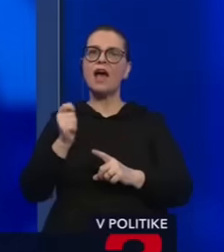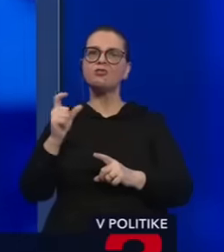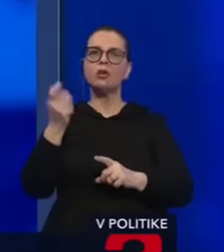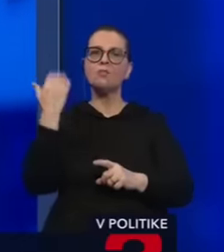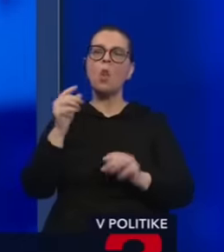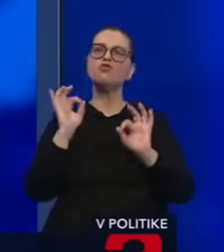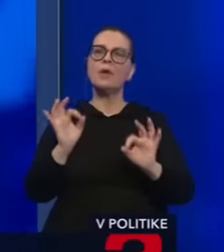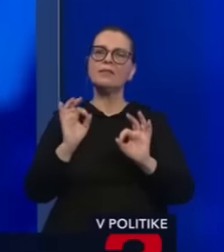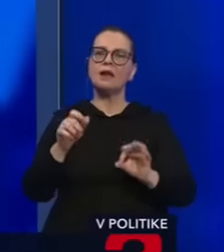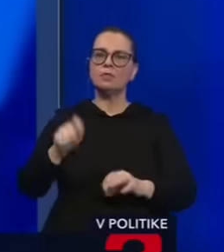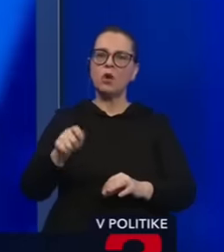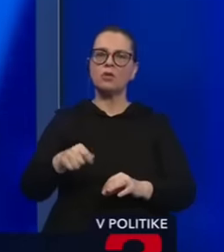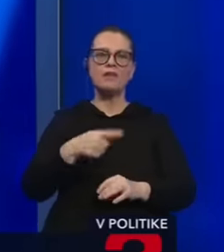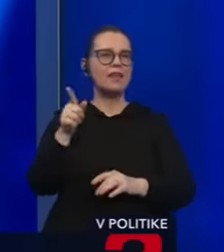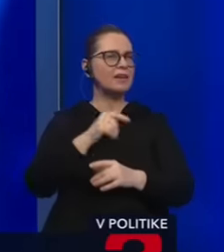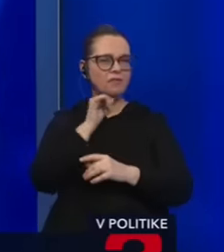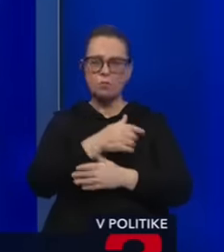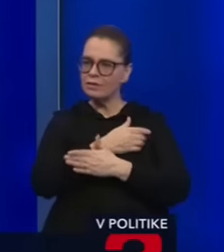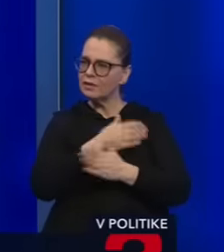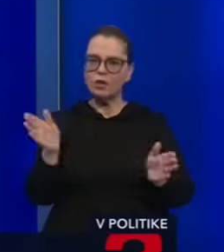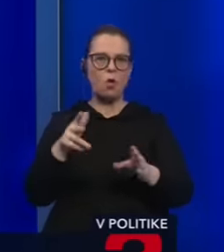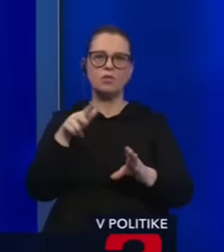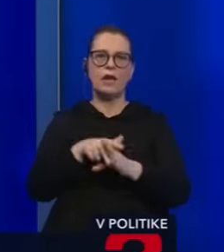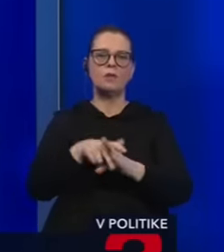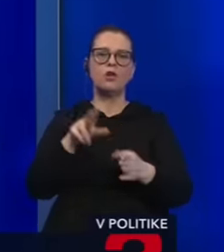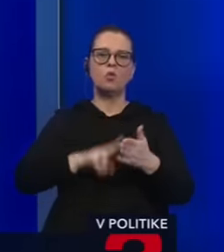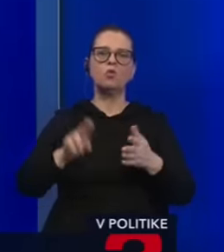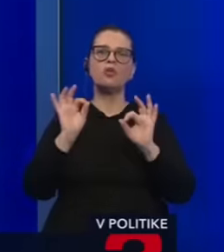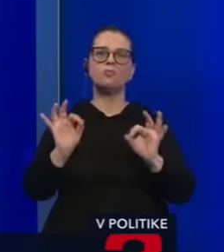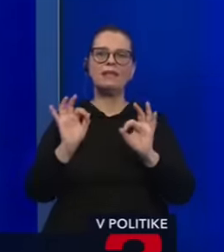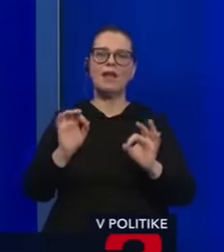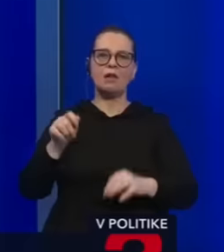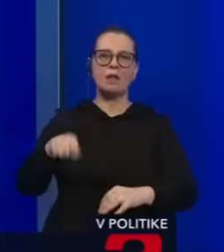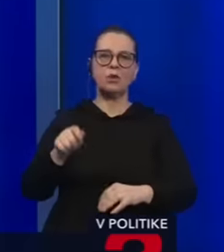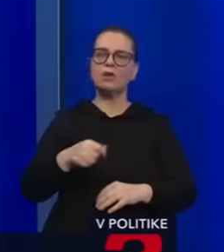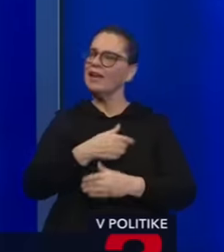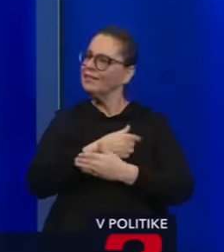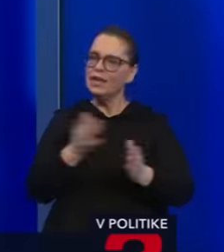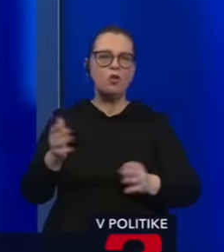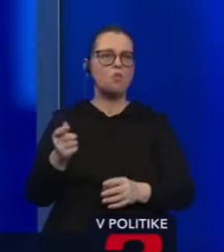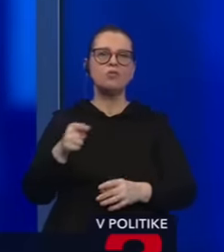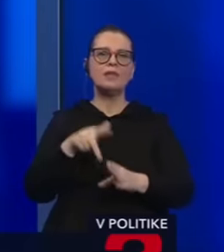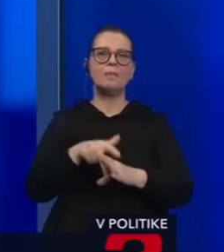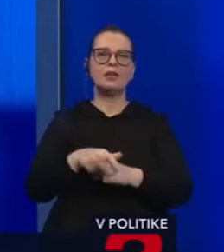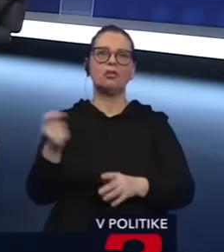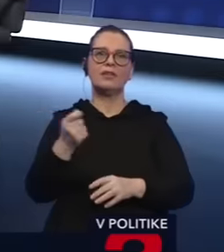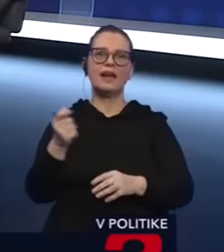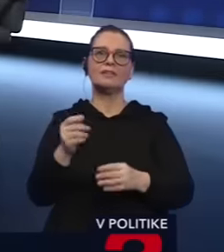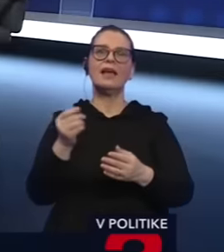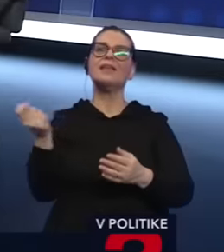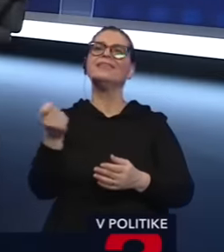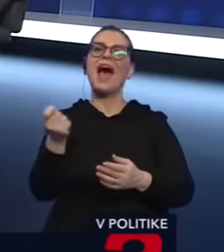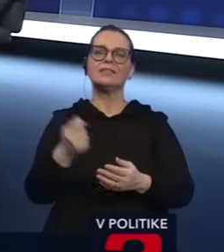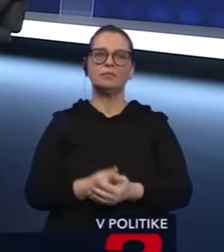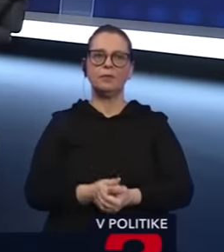prokurátor, vtedy nikomu nevadila úrad špeciálnej prokuratúry. Vtedy nikomu nevadila trestné sádzby. Keď bol špeciálny